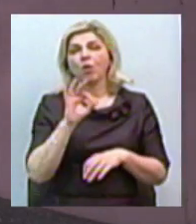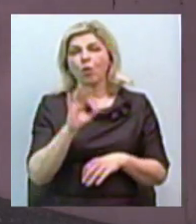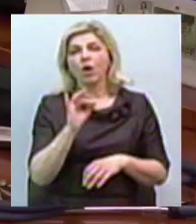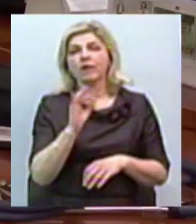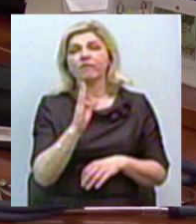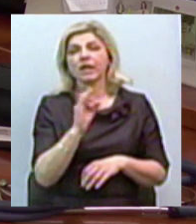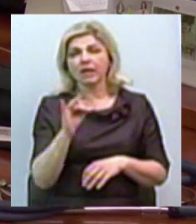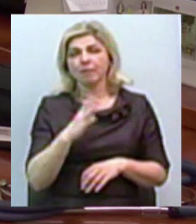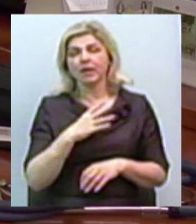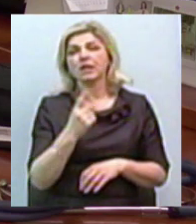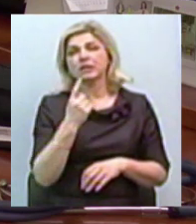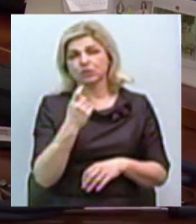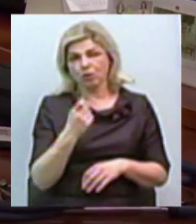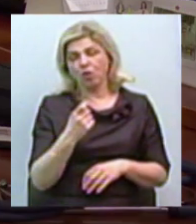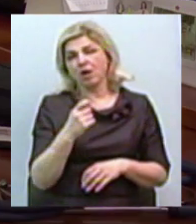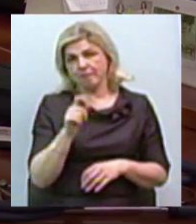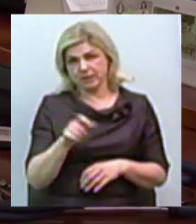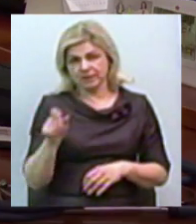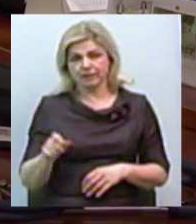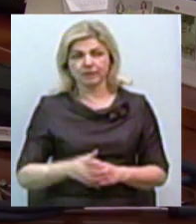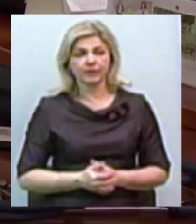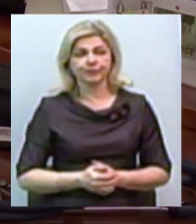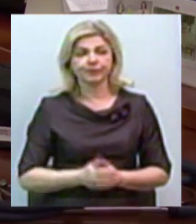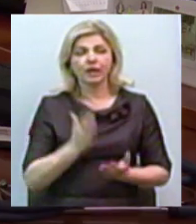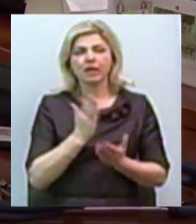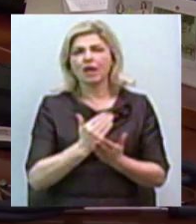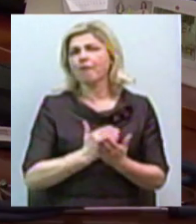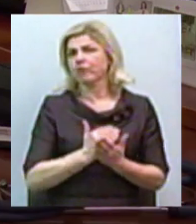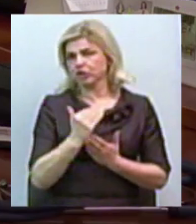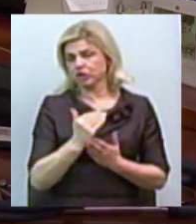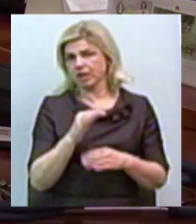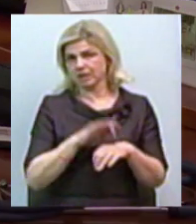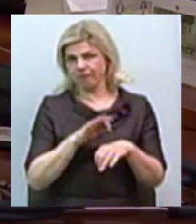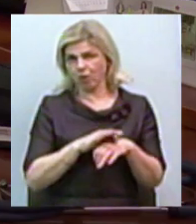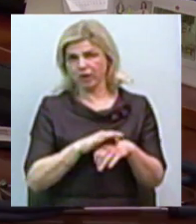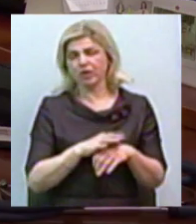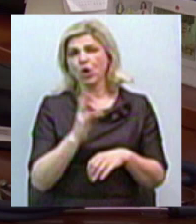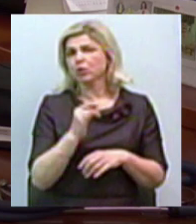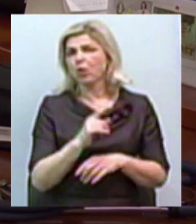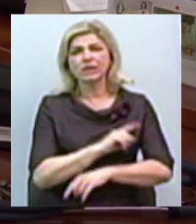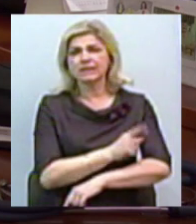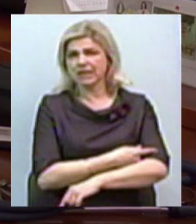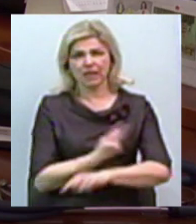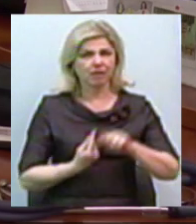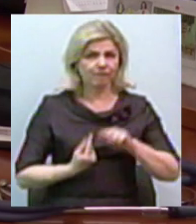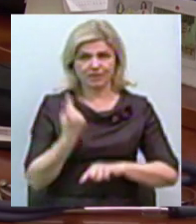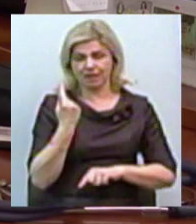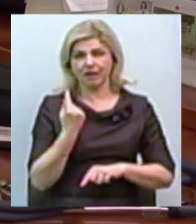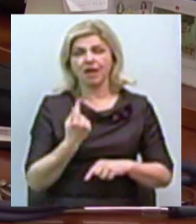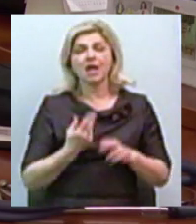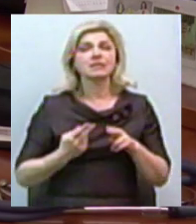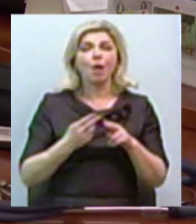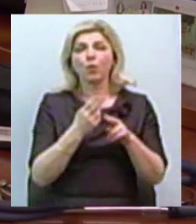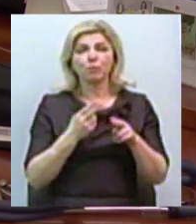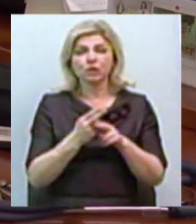пацієнтам. Є підвищення захворюваності, але воно не дуже таке стрімке. І ці запобіжні